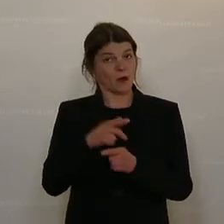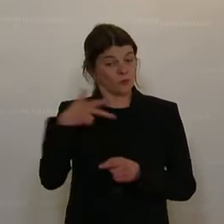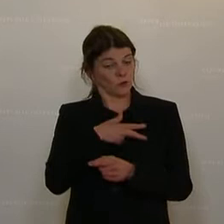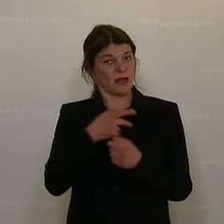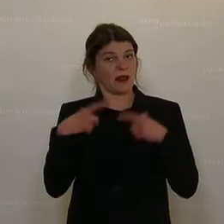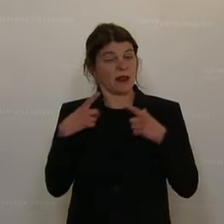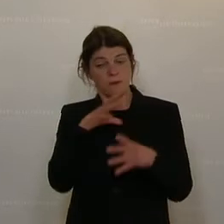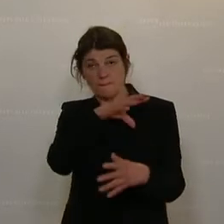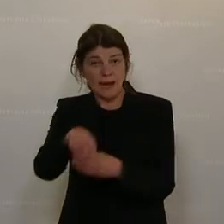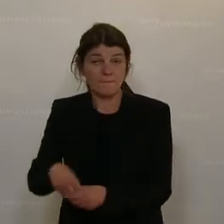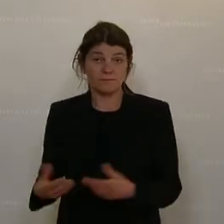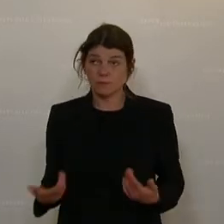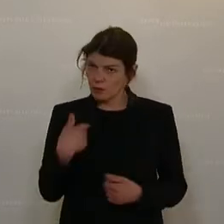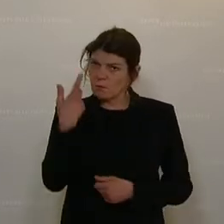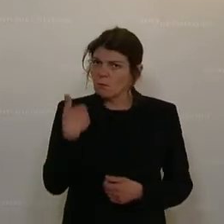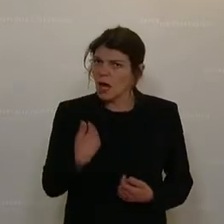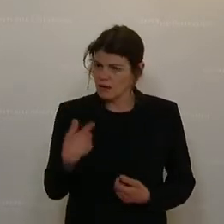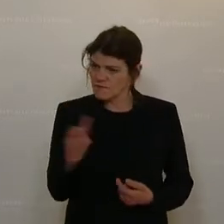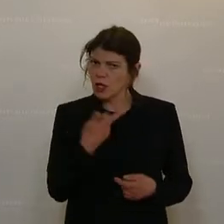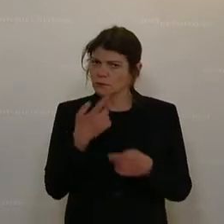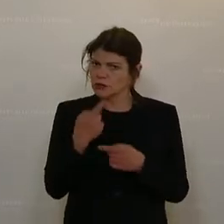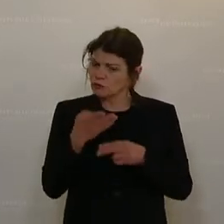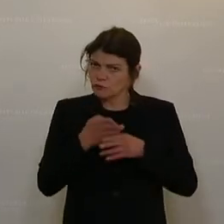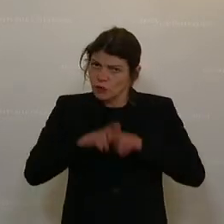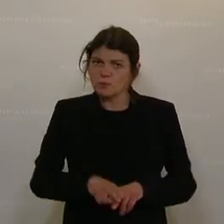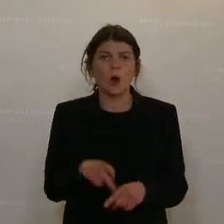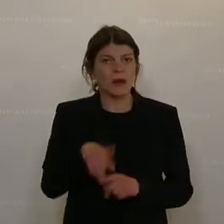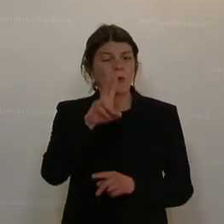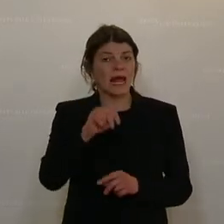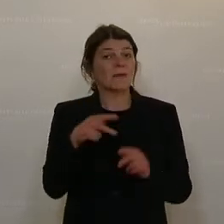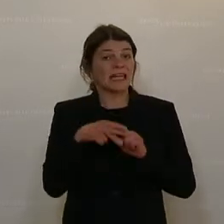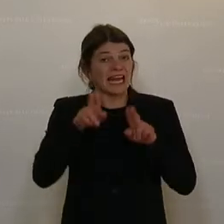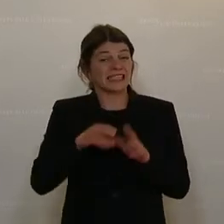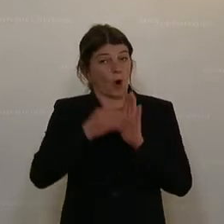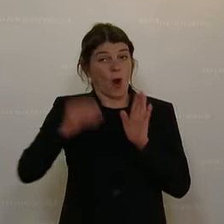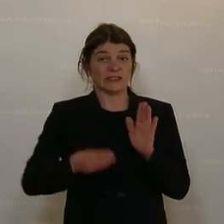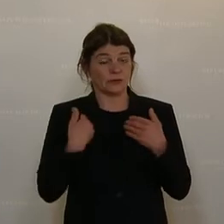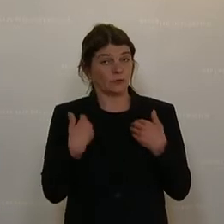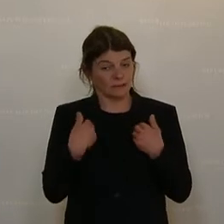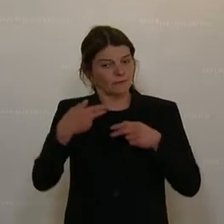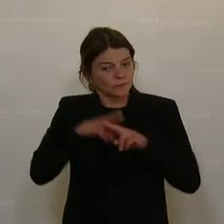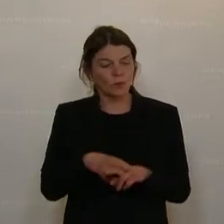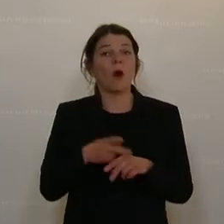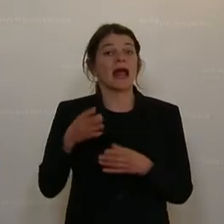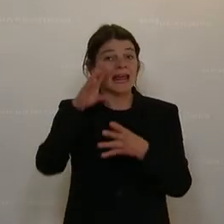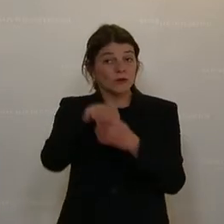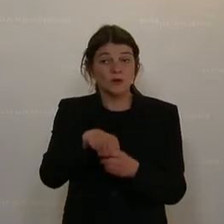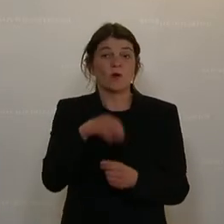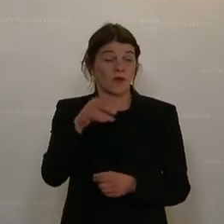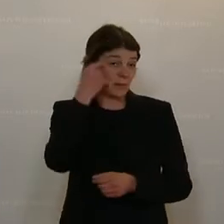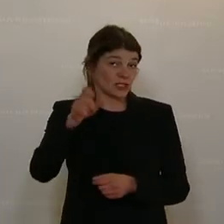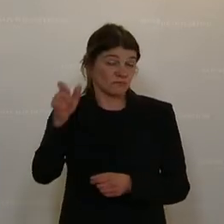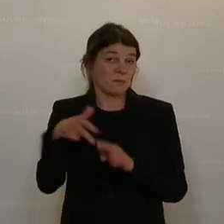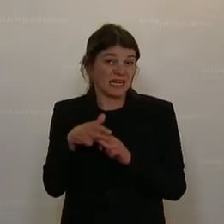Das, wofür oder wo ich der Meinung bin, wir uns verpflichtet haben mit der UN-Behindertenrechtskonvention für die Inklusion von Menschen mit Behinderung in unserer